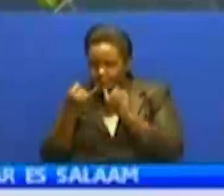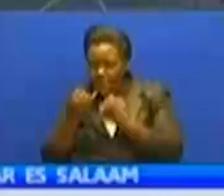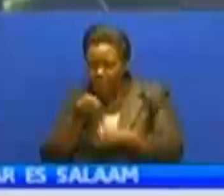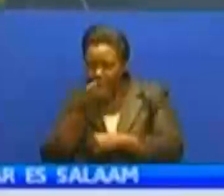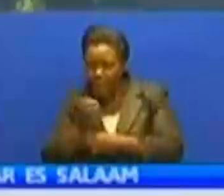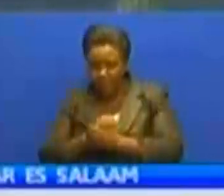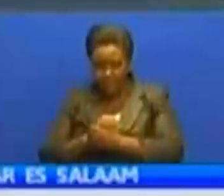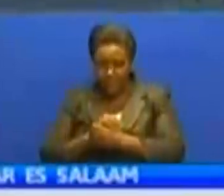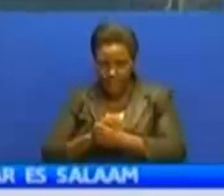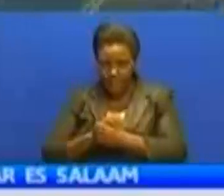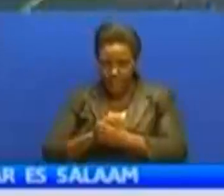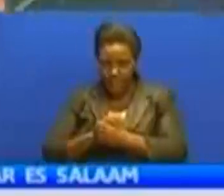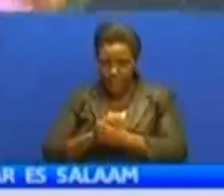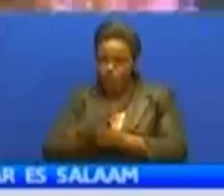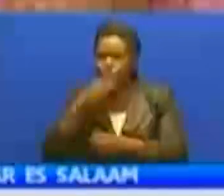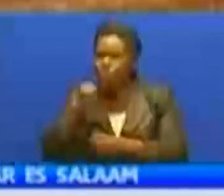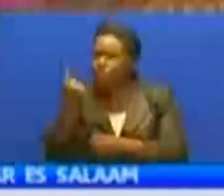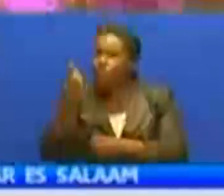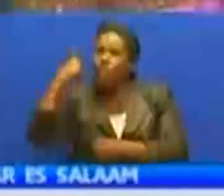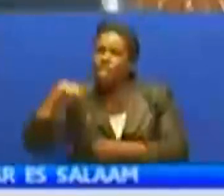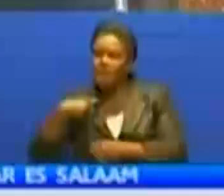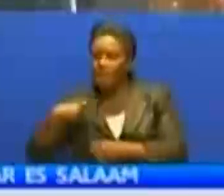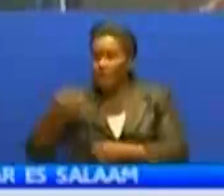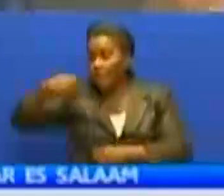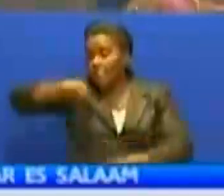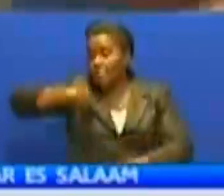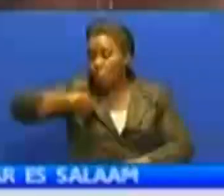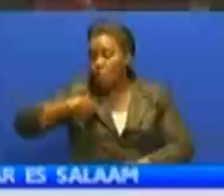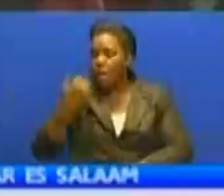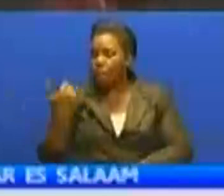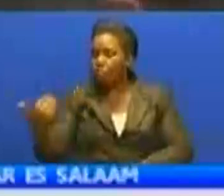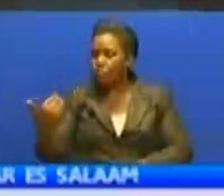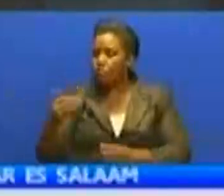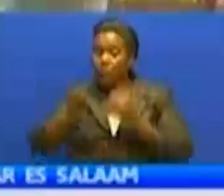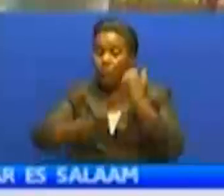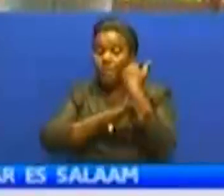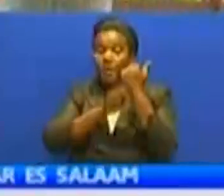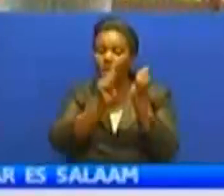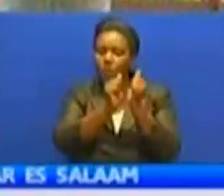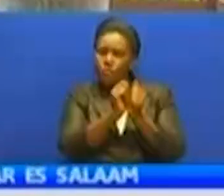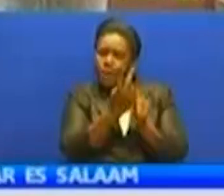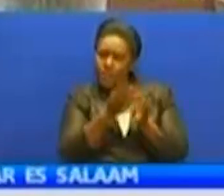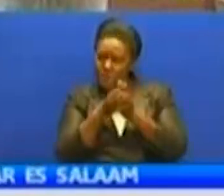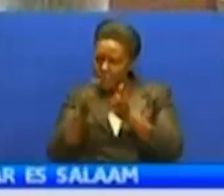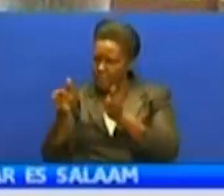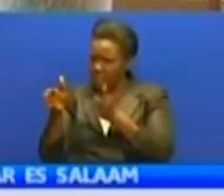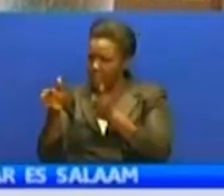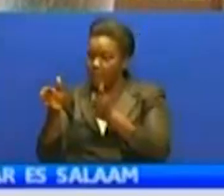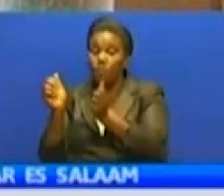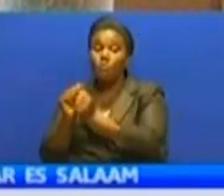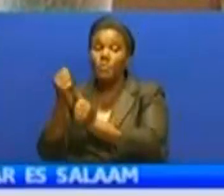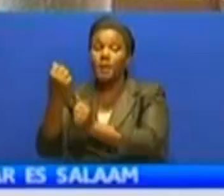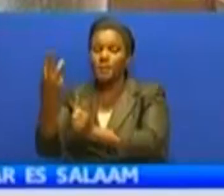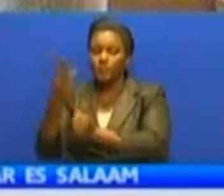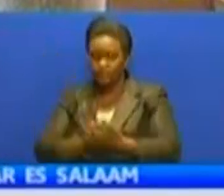baada uwepua tarifa za mwanaume moja, kuhishi kinyumba na mtoto anayetajwa kuwa na umri katia miaka kumina mbili na kumina